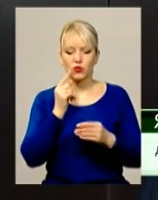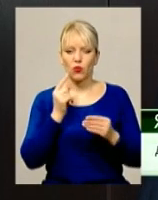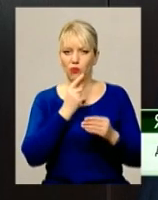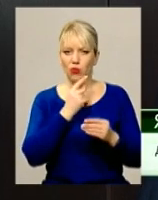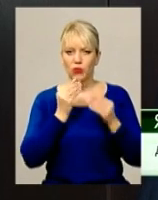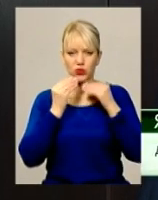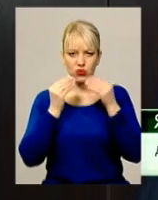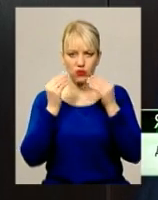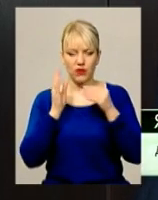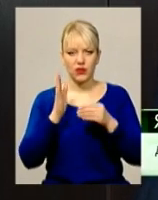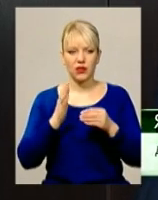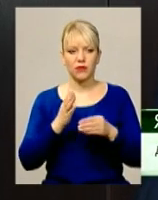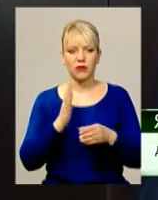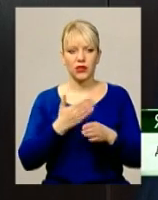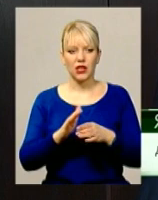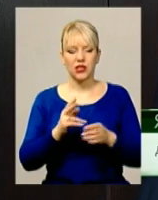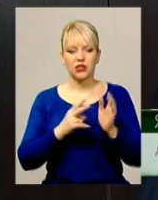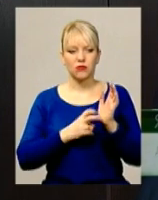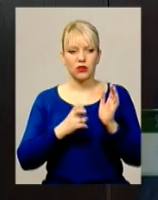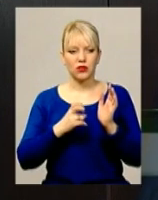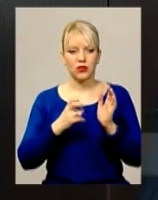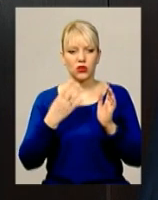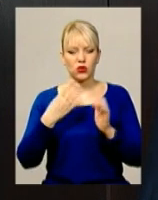відділено було 740 тисяч гривень.